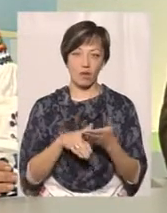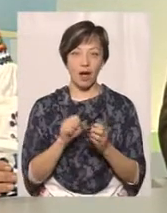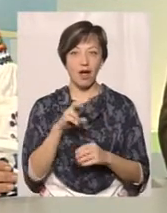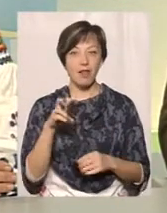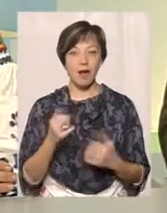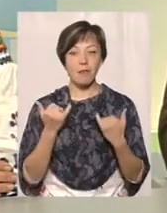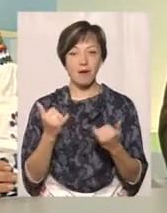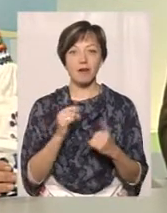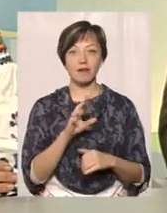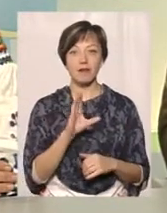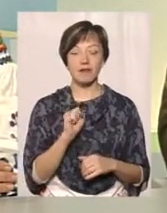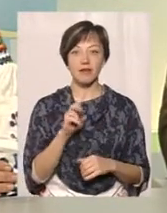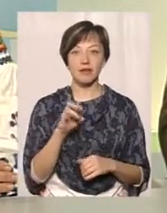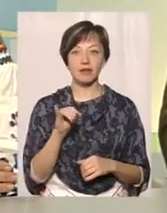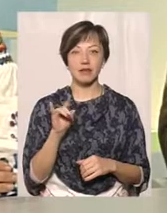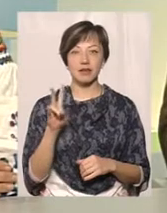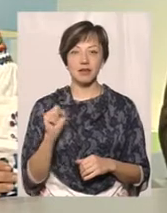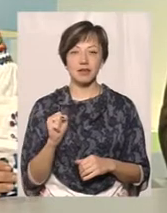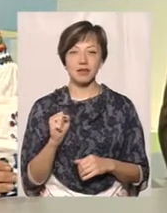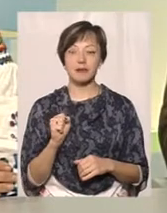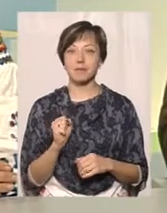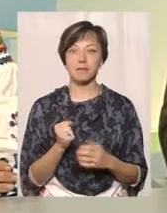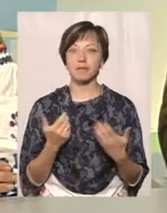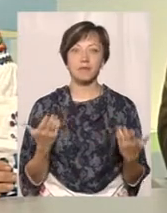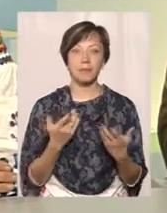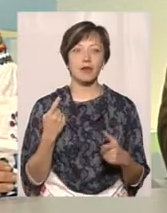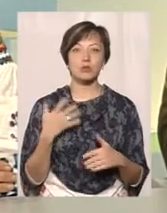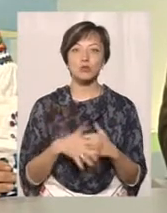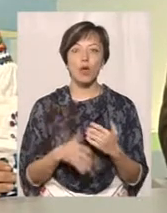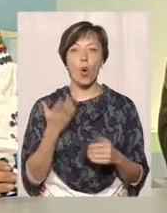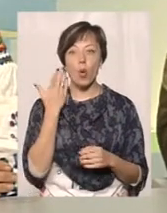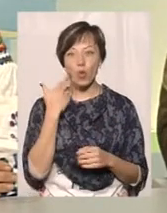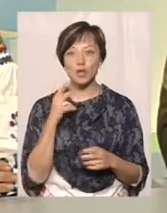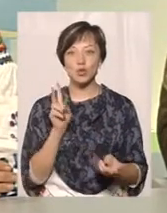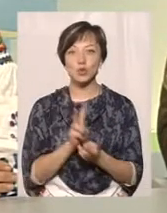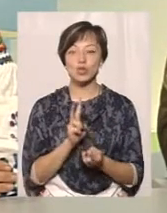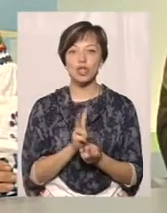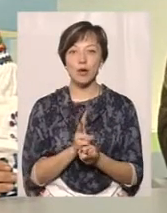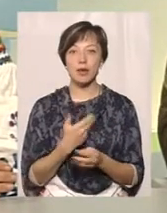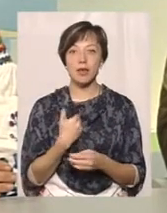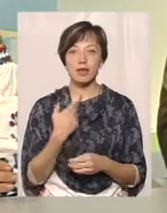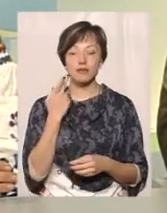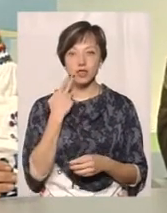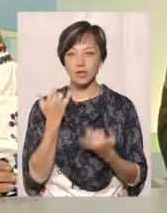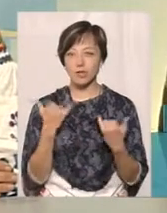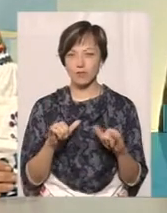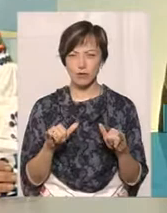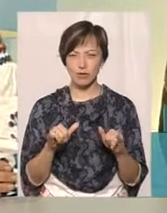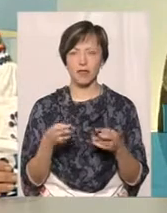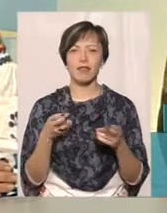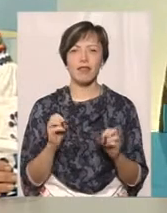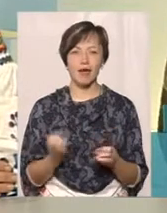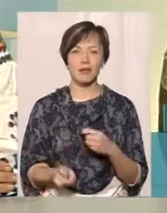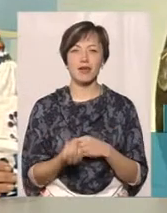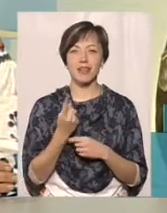от пані Надію особливо, її завжди, ви розумієте, коли зустрічаємося, я завжди дивуюся, де